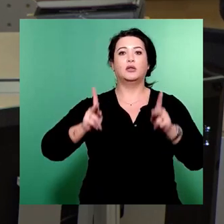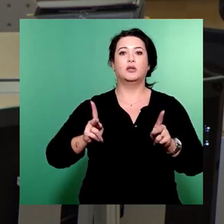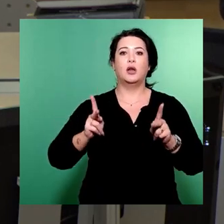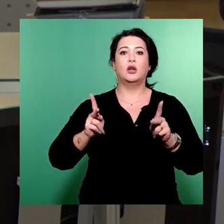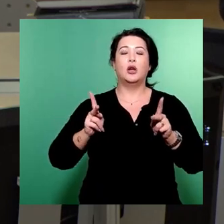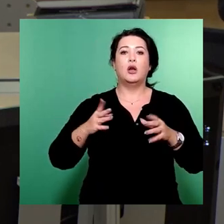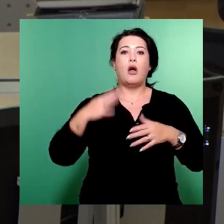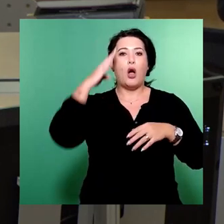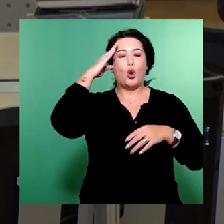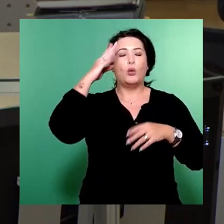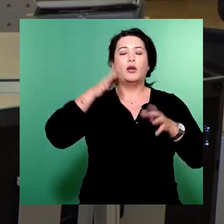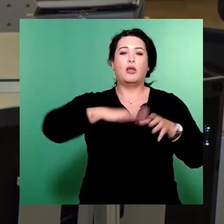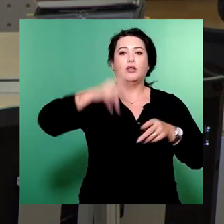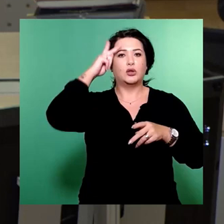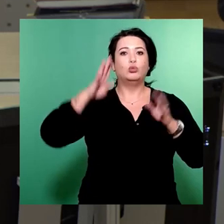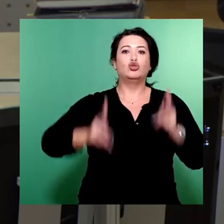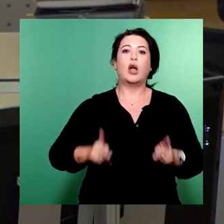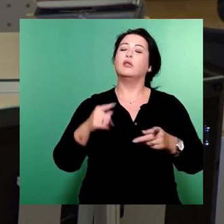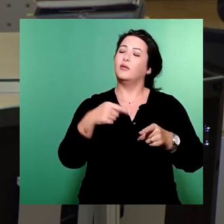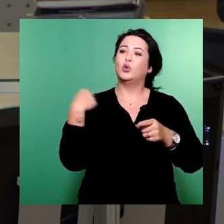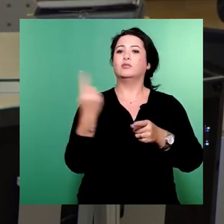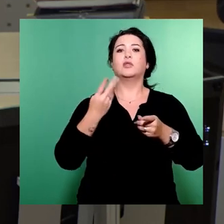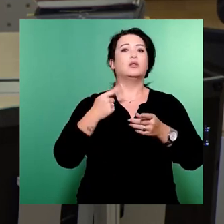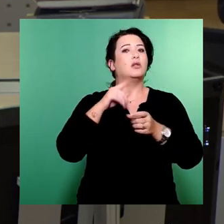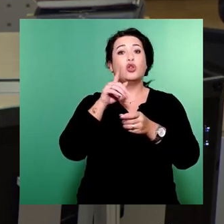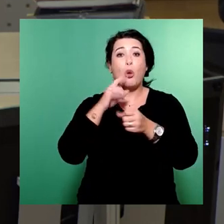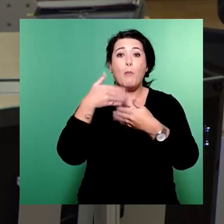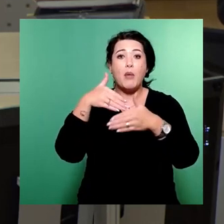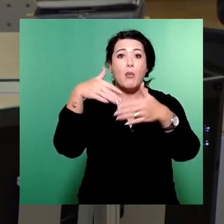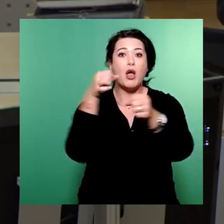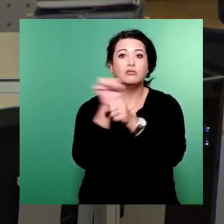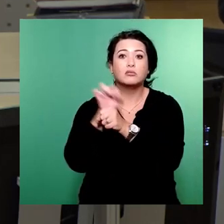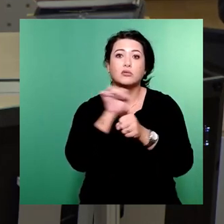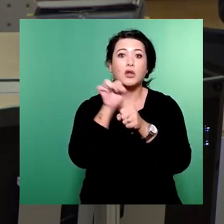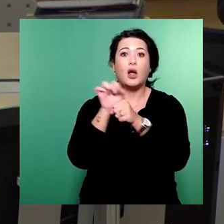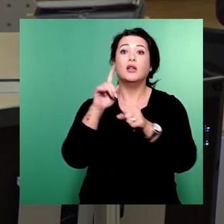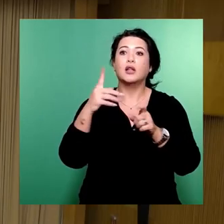zu fassen über irgendwelche Moratorien, die am Ende nichts weiter sind als Effekthascherei. Vielen Dank.